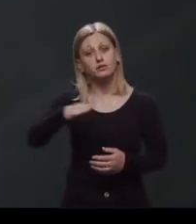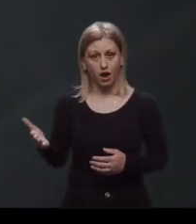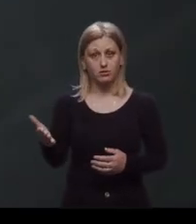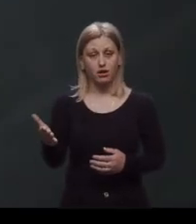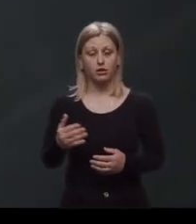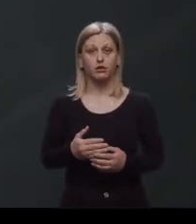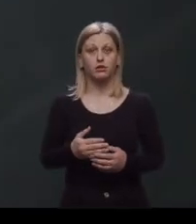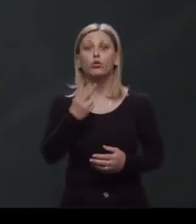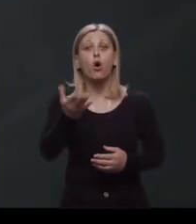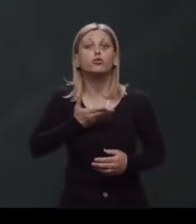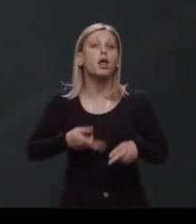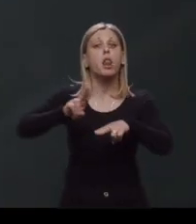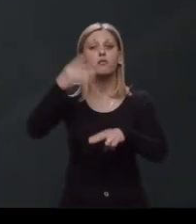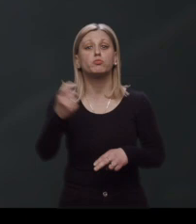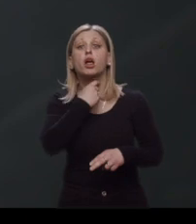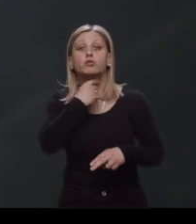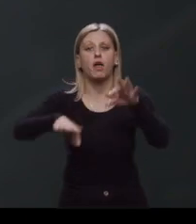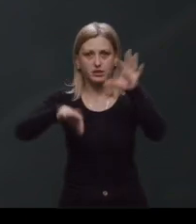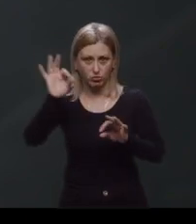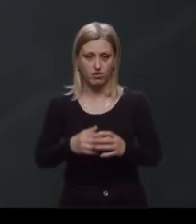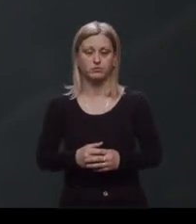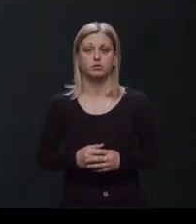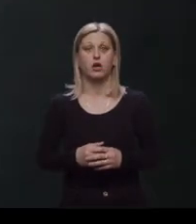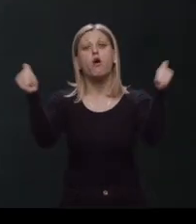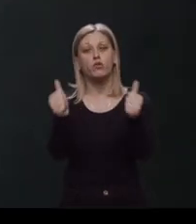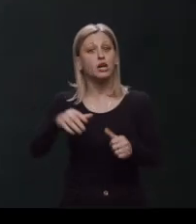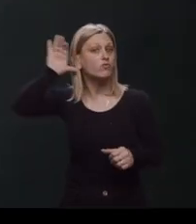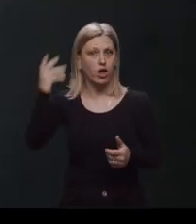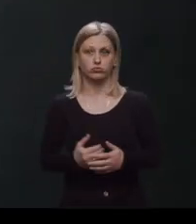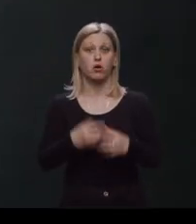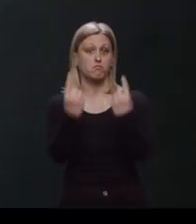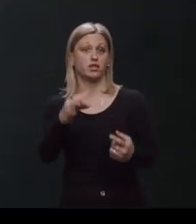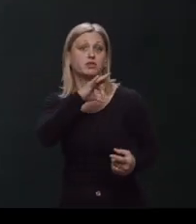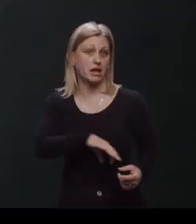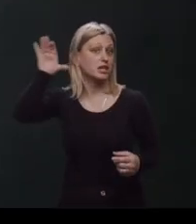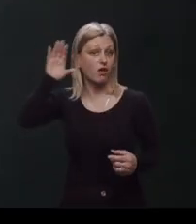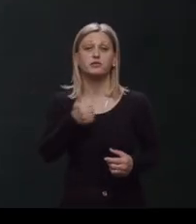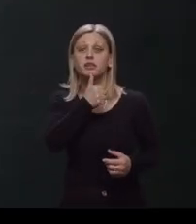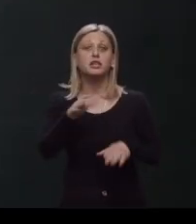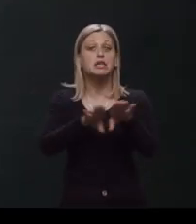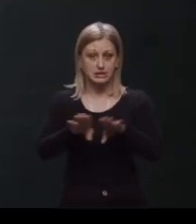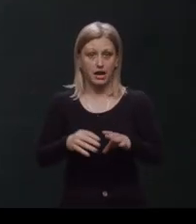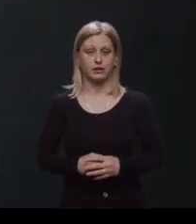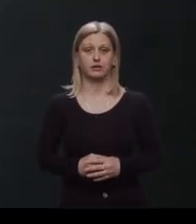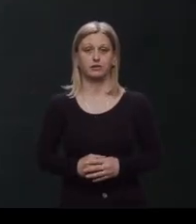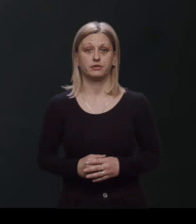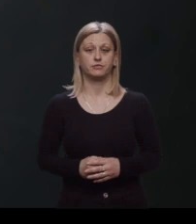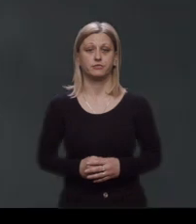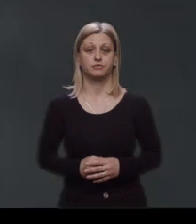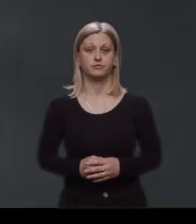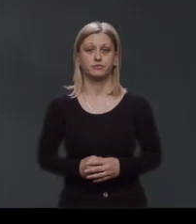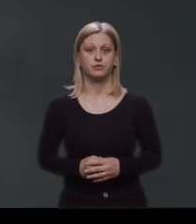Ona opcija koja dobije najviše glasova na izborima formira će vladu, postaviti premijera i ministra.